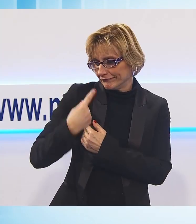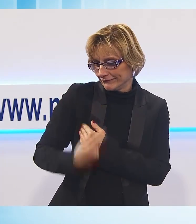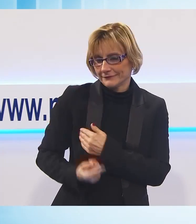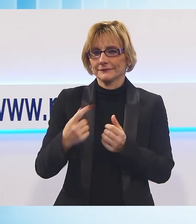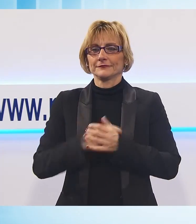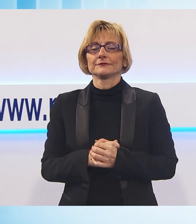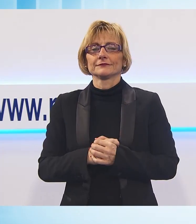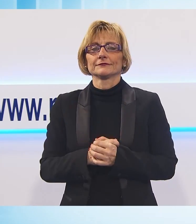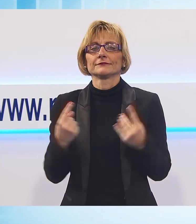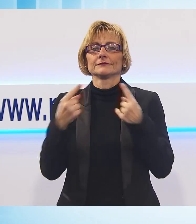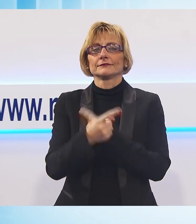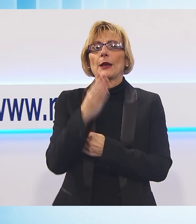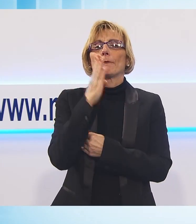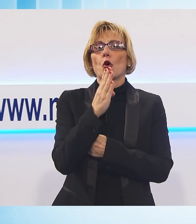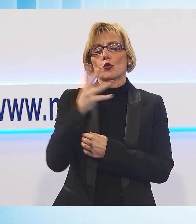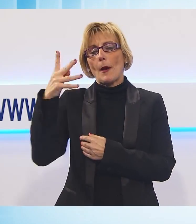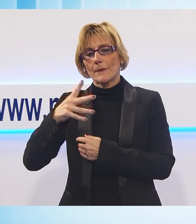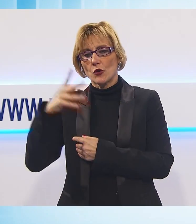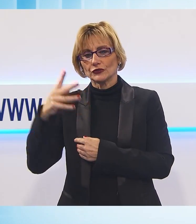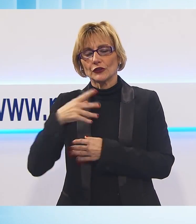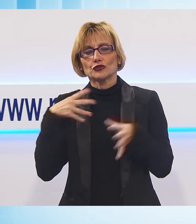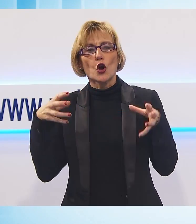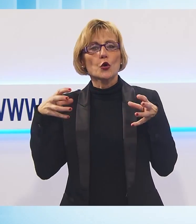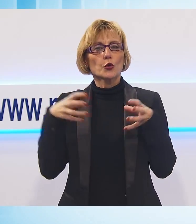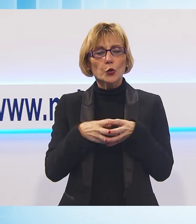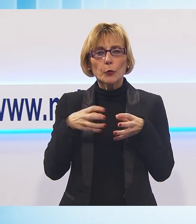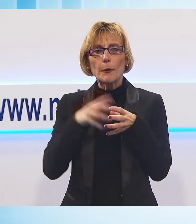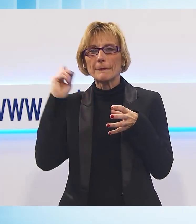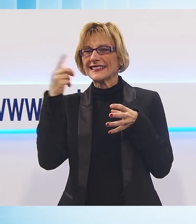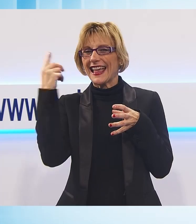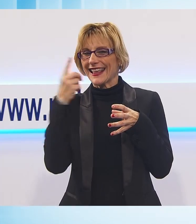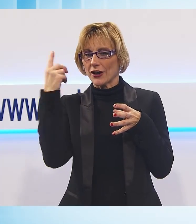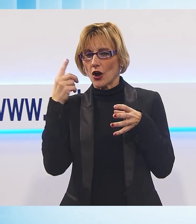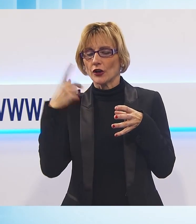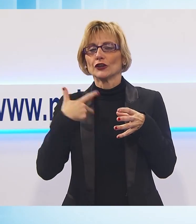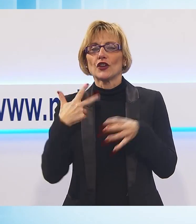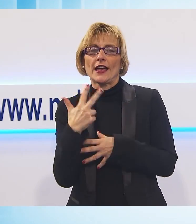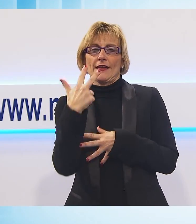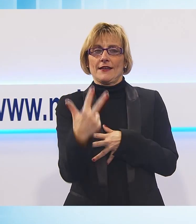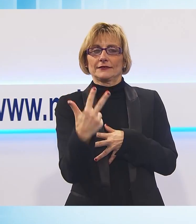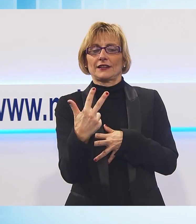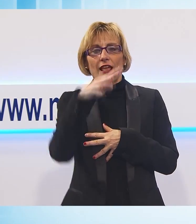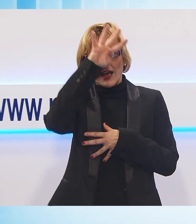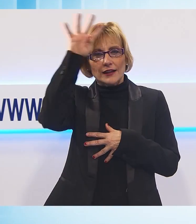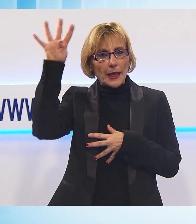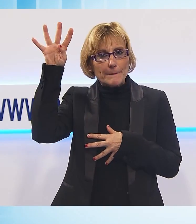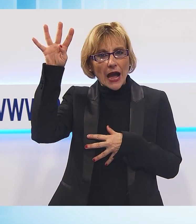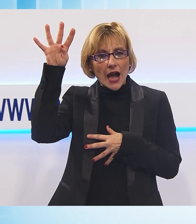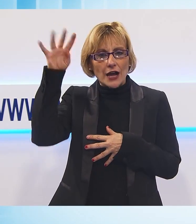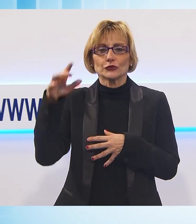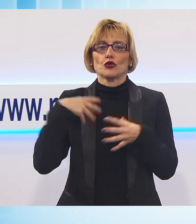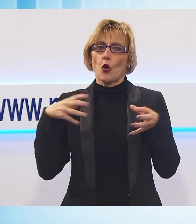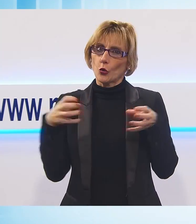Borgua Mozzano ha ricevuto la visita del gruppo dei cantori, della locale Misericordia, guidati dai tre remagi. Si tratta di un gruppo molto